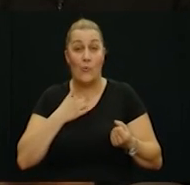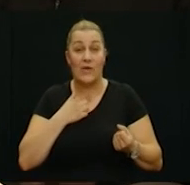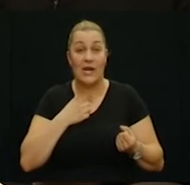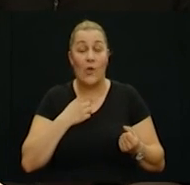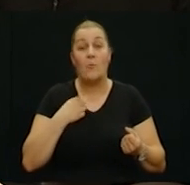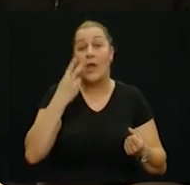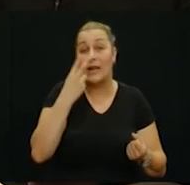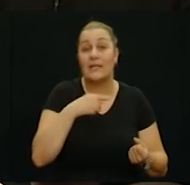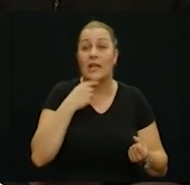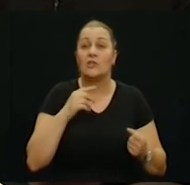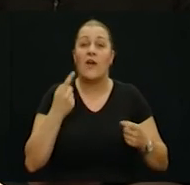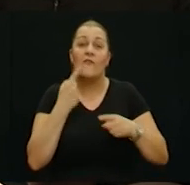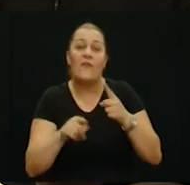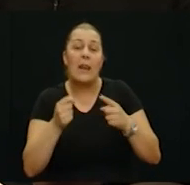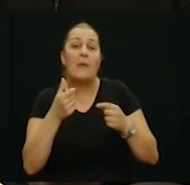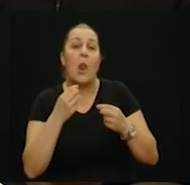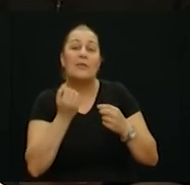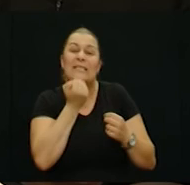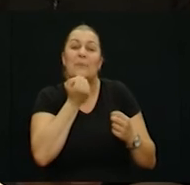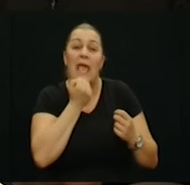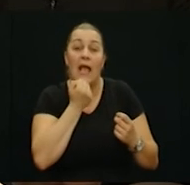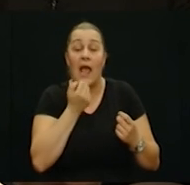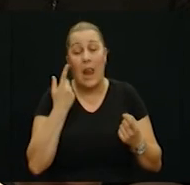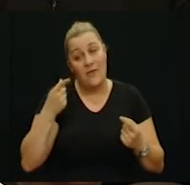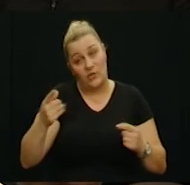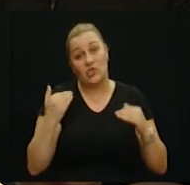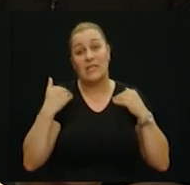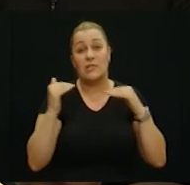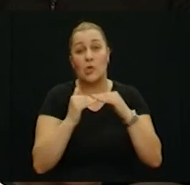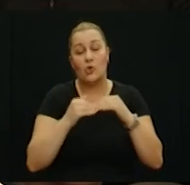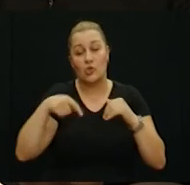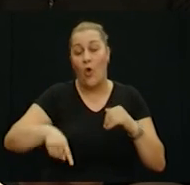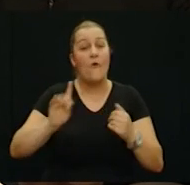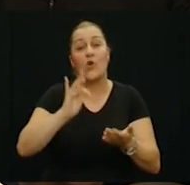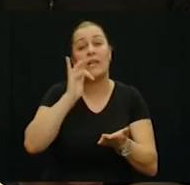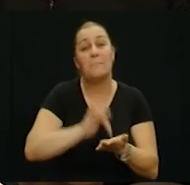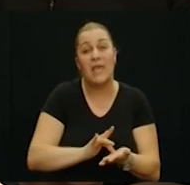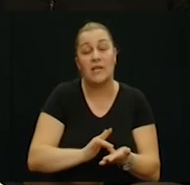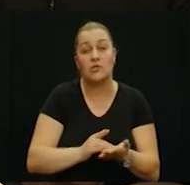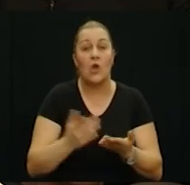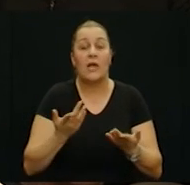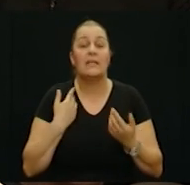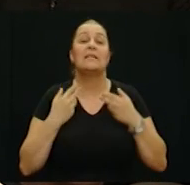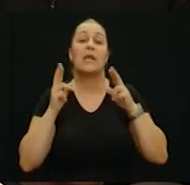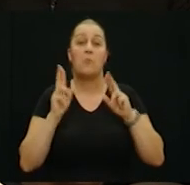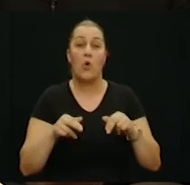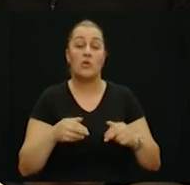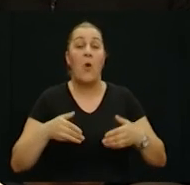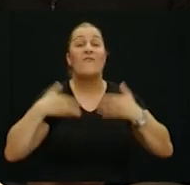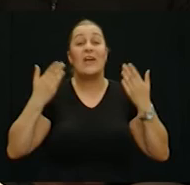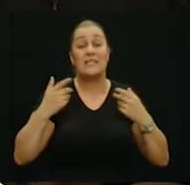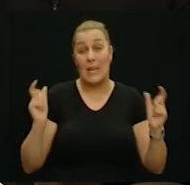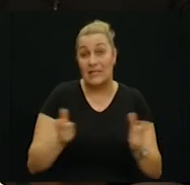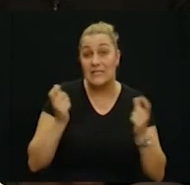gledatelji fali malo šarma malo smijeha ali mislim da ćete se složiti nije ovo mjesto gdje se možemo